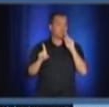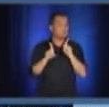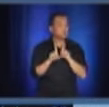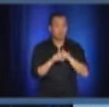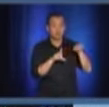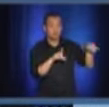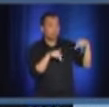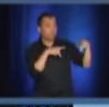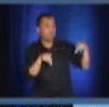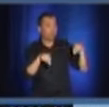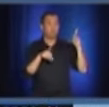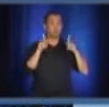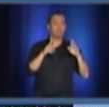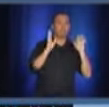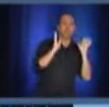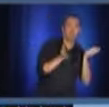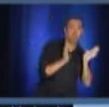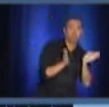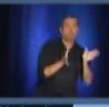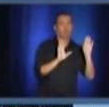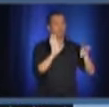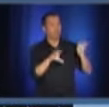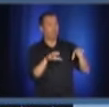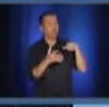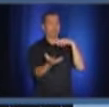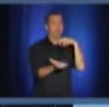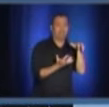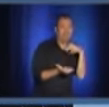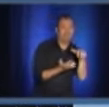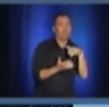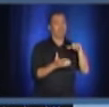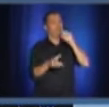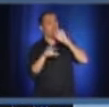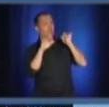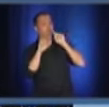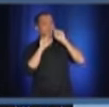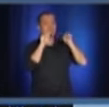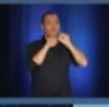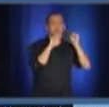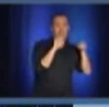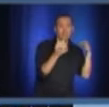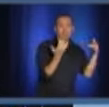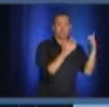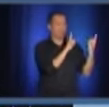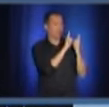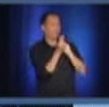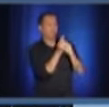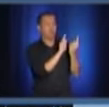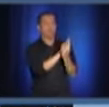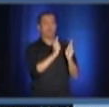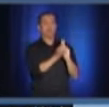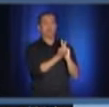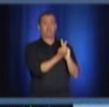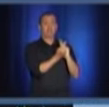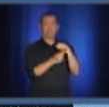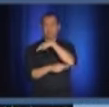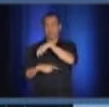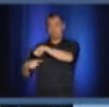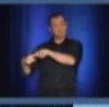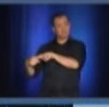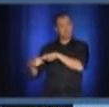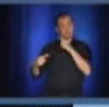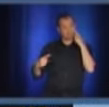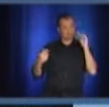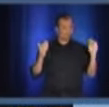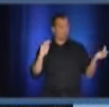ou dans le sous-sol, où il y aura beaucoup de proximité physique. Parce